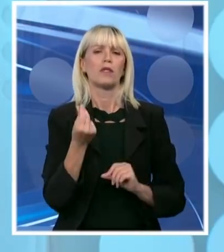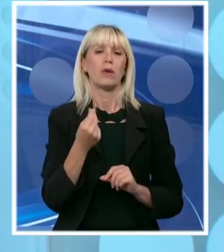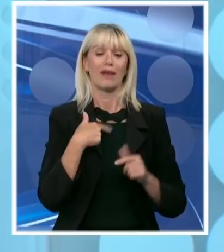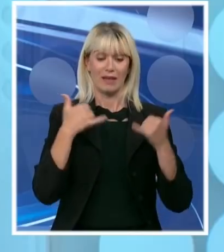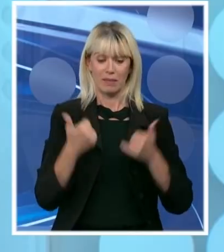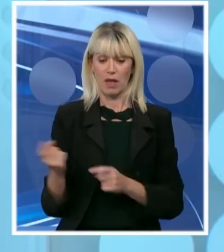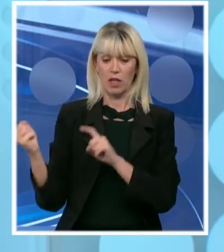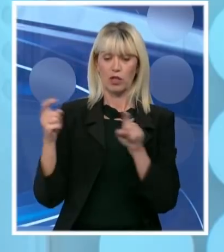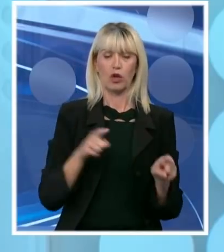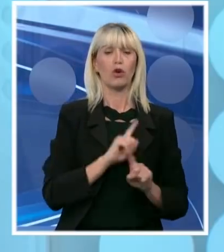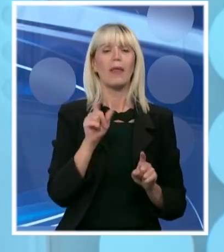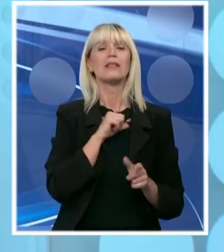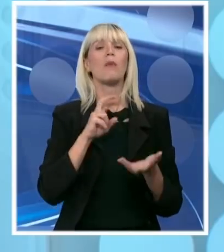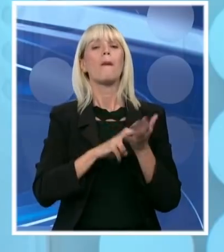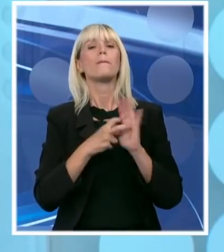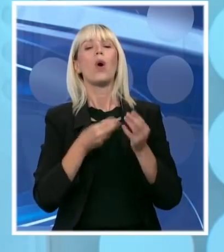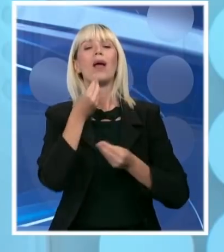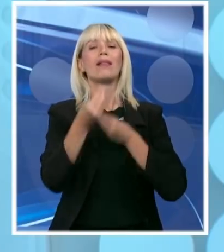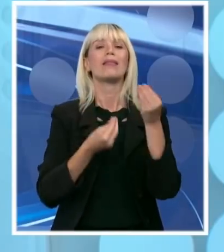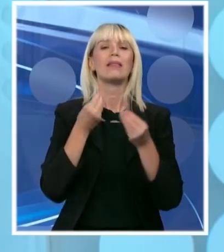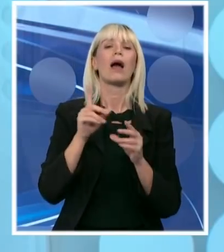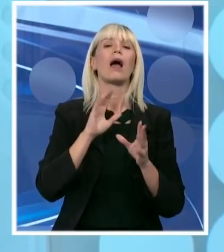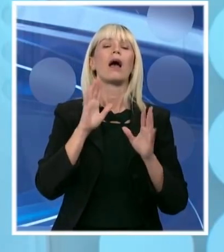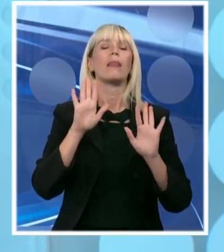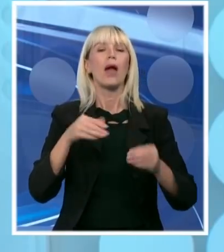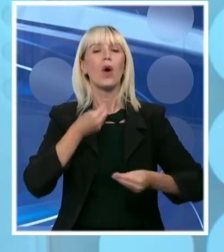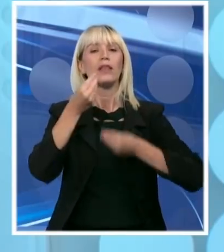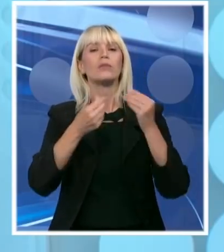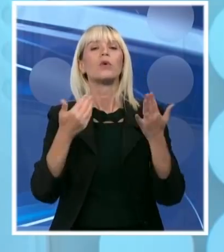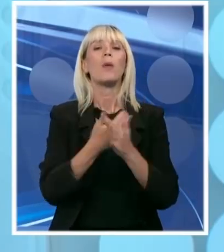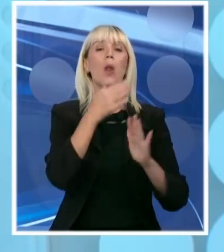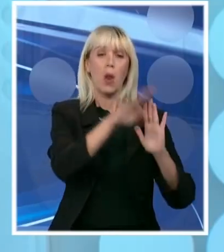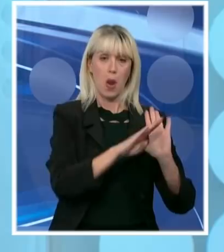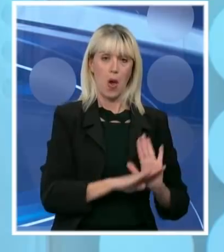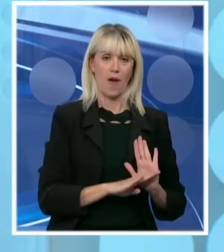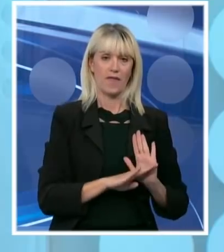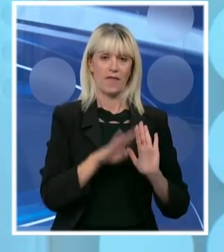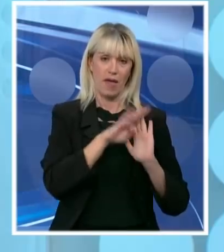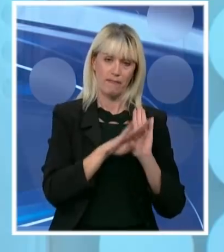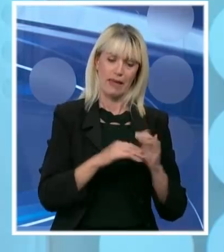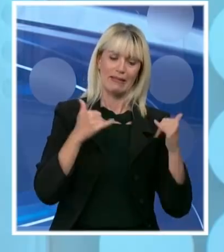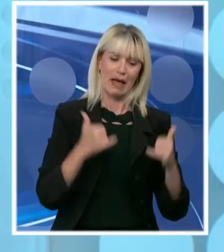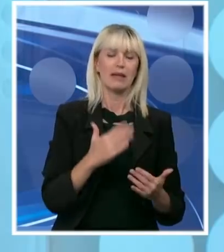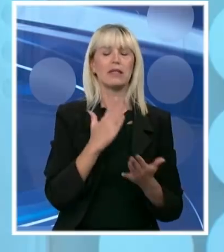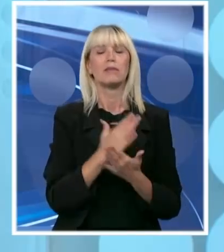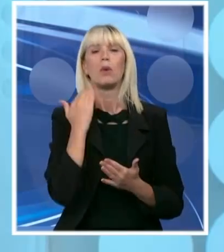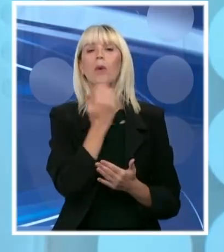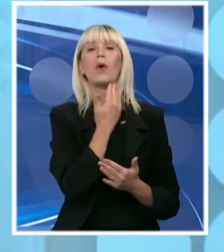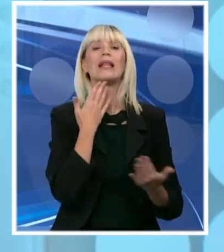političke komentare već da kažem nešto i o novim merama. Imali smo sastanak pred danas posle poodne